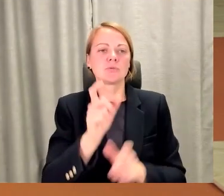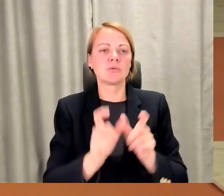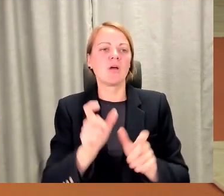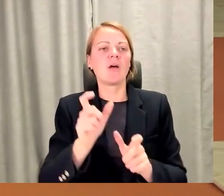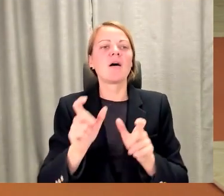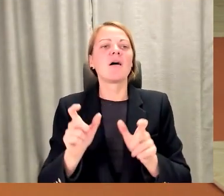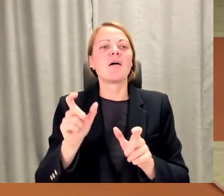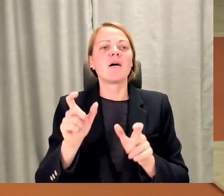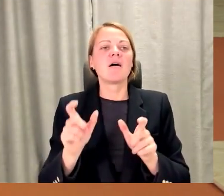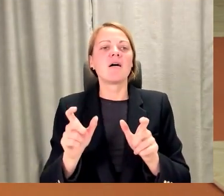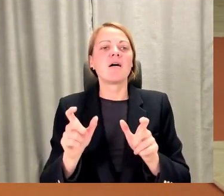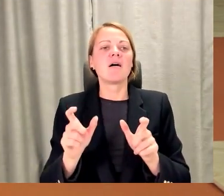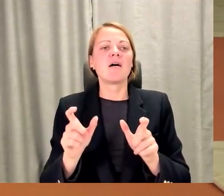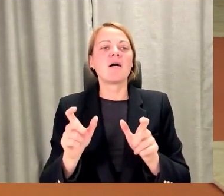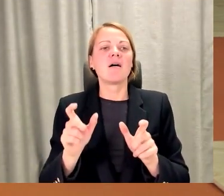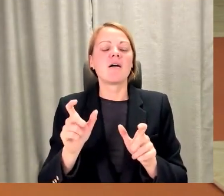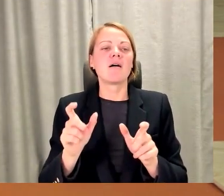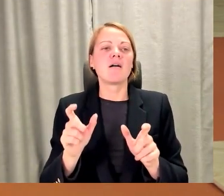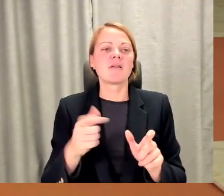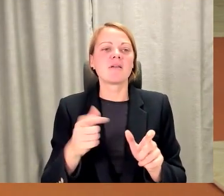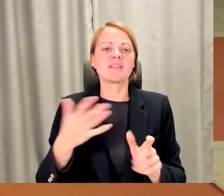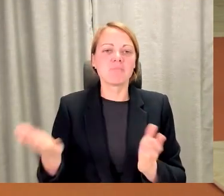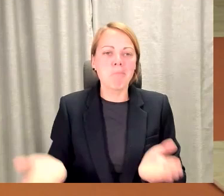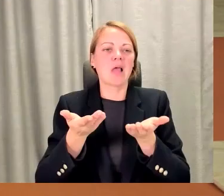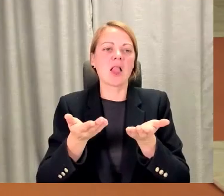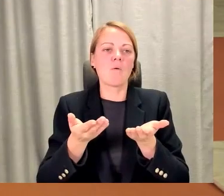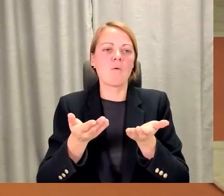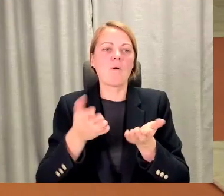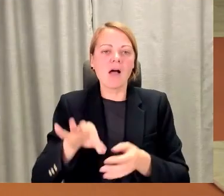viņu un to cilvēki aizved pie jums kaut vēl. teikt.